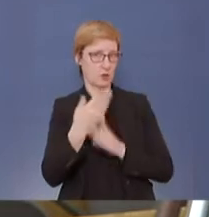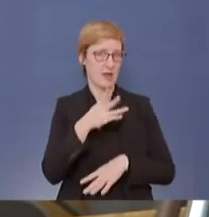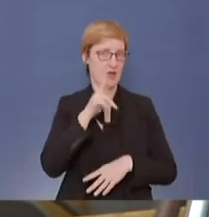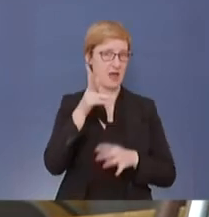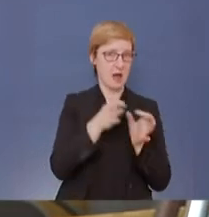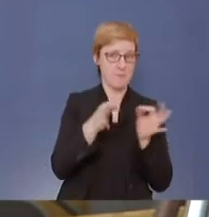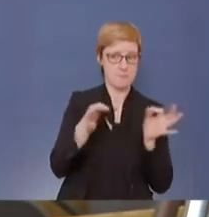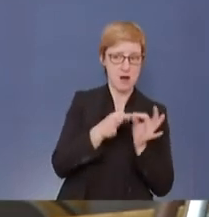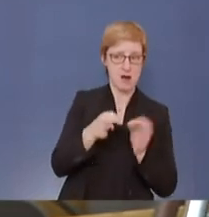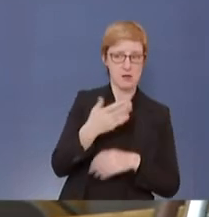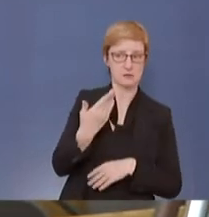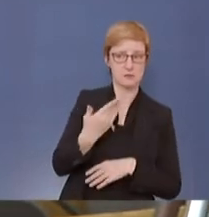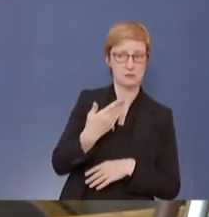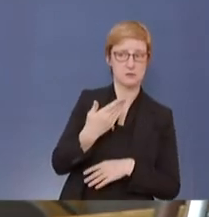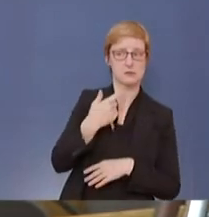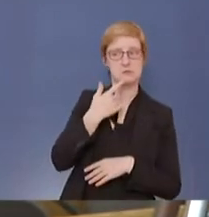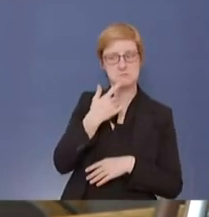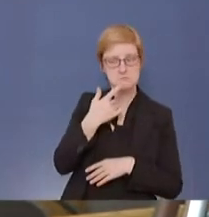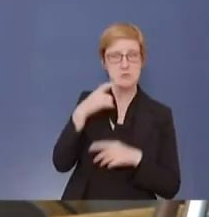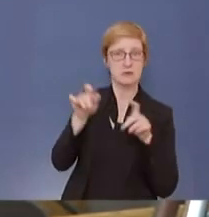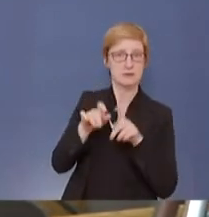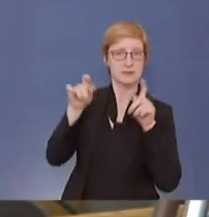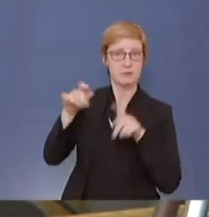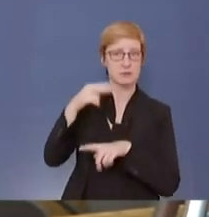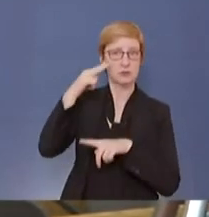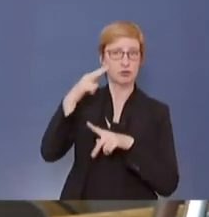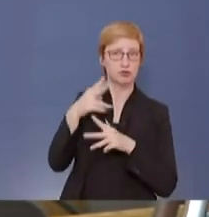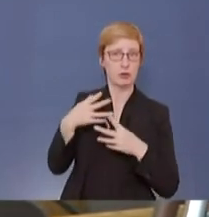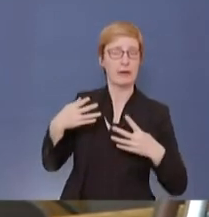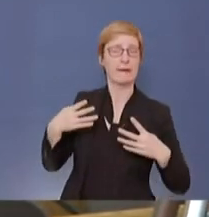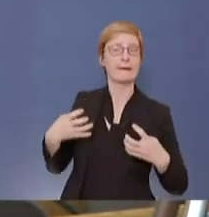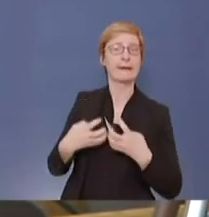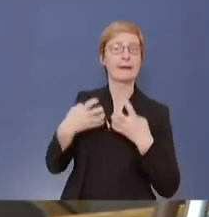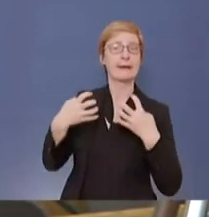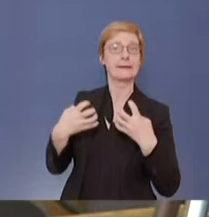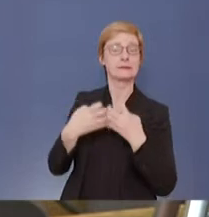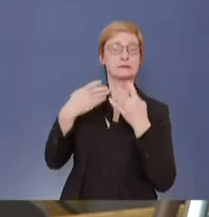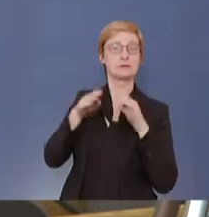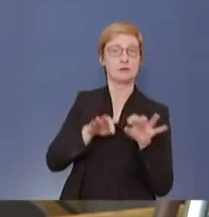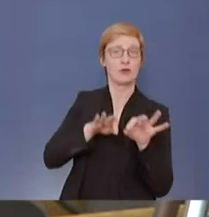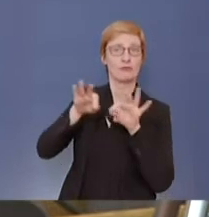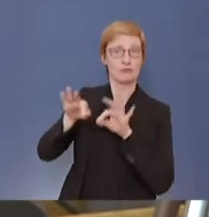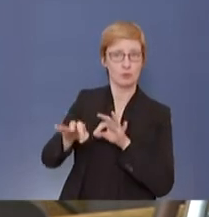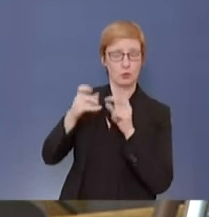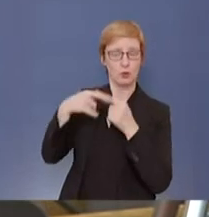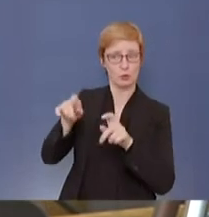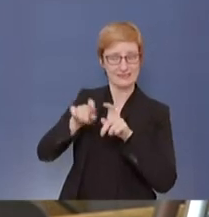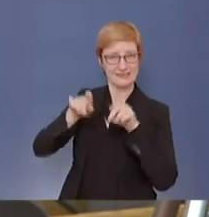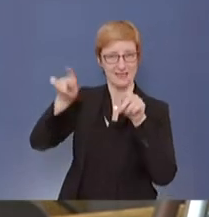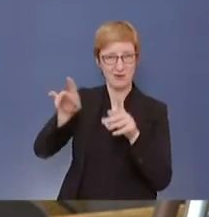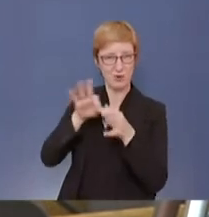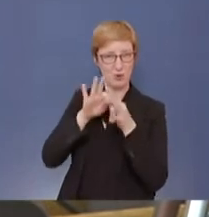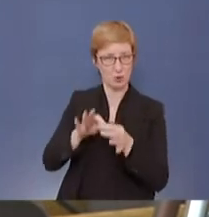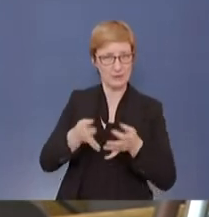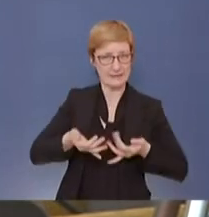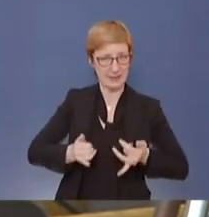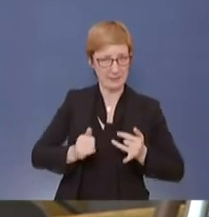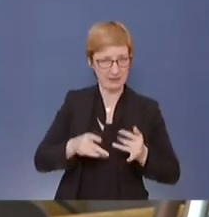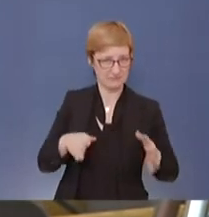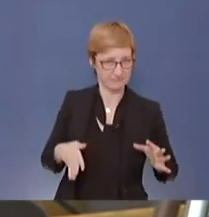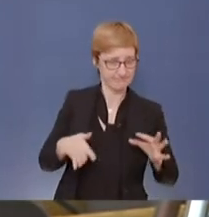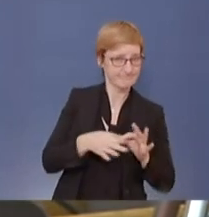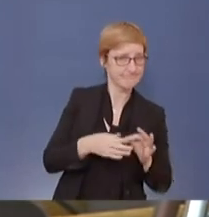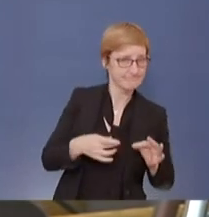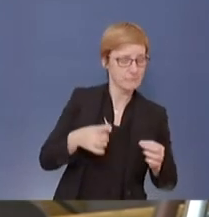angesprochen und thematisiert hat, wenn es um die Lage im Jemen ging. Und hat Herr Maas die Verantwortung